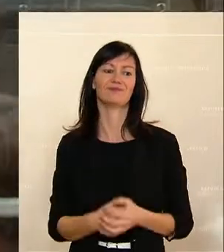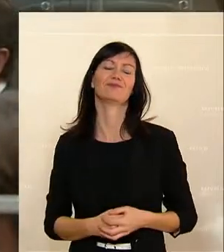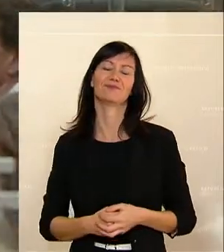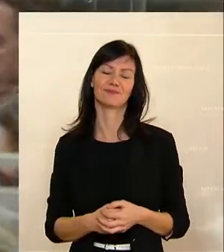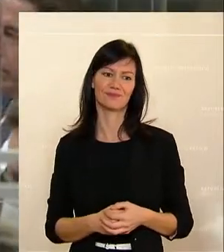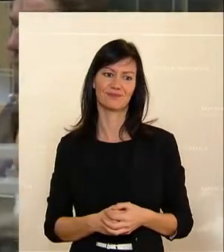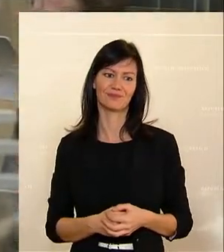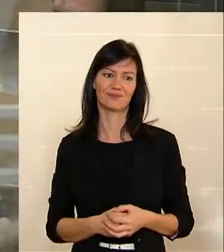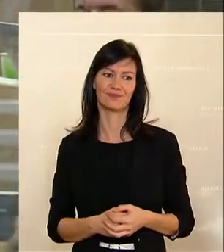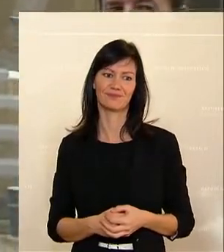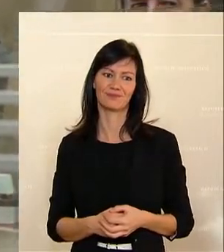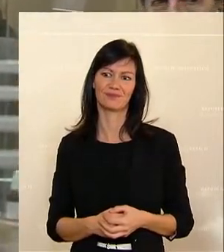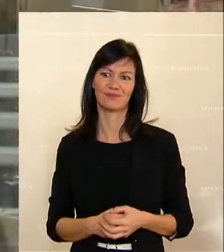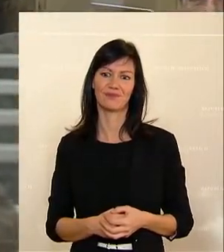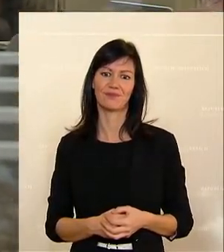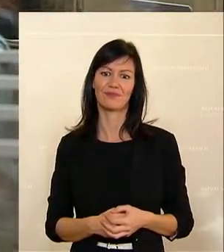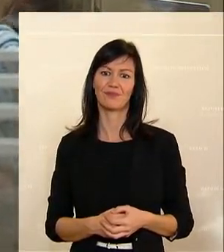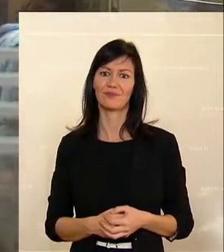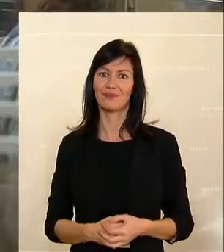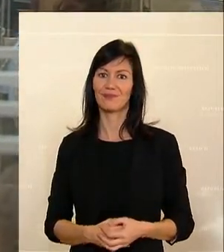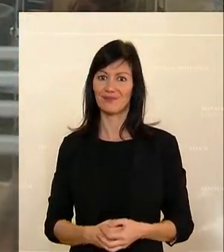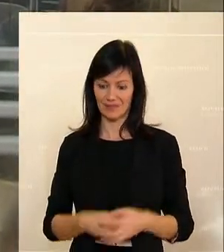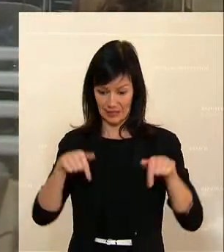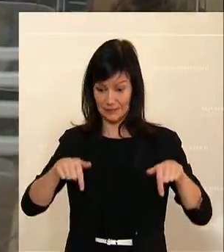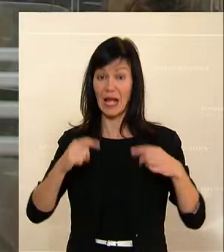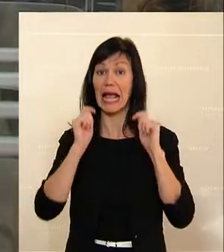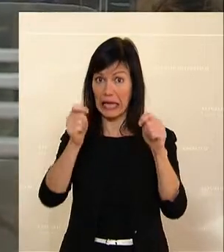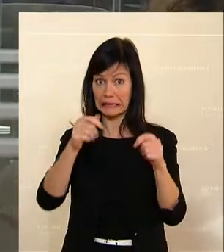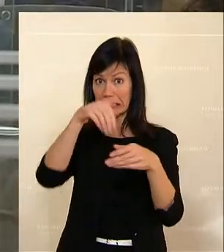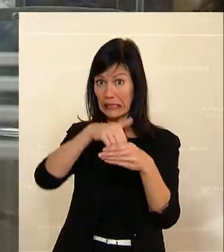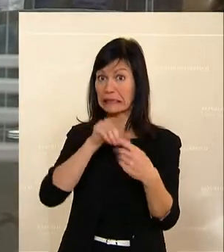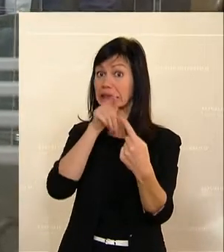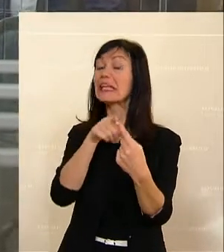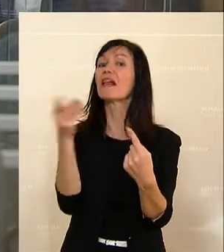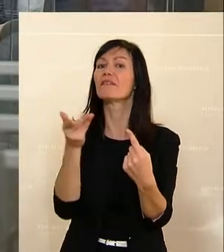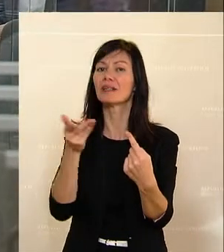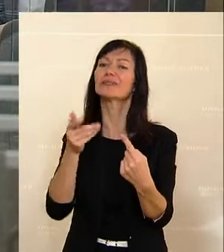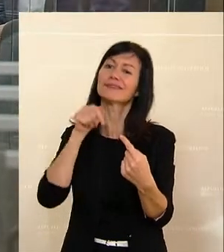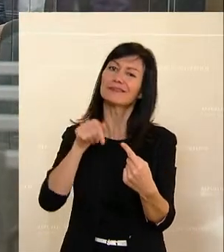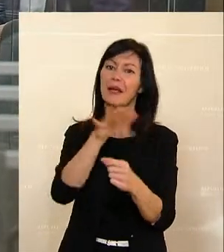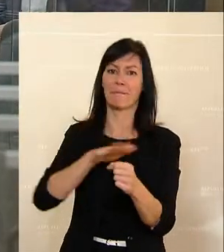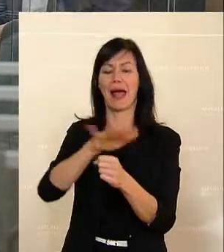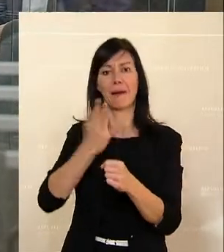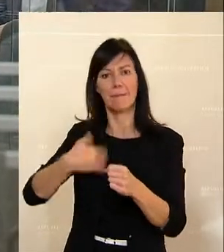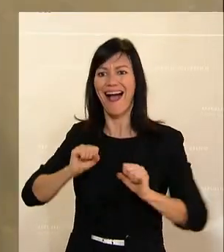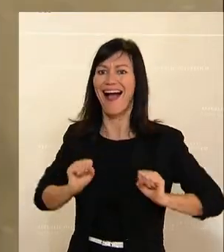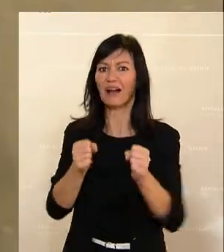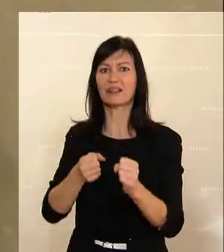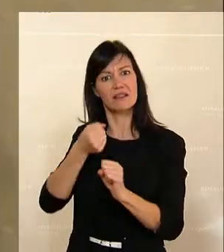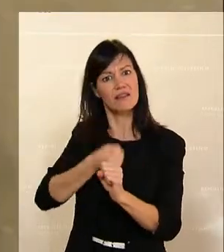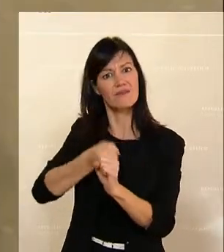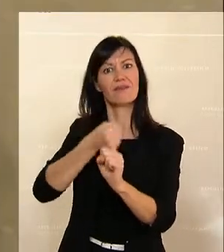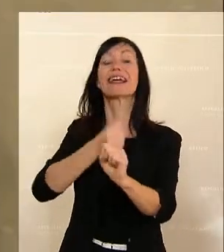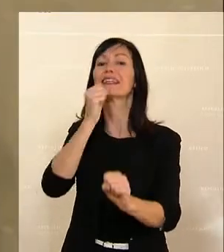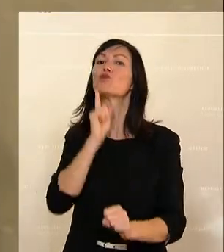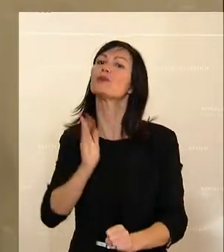Und dieser Antrag zielt darauf ab, dass wir uns auch in diesem Bereich wieder ganz aktiv einbringen. Nicht nur im zivilen Bereich, sondern